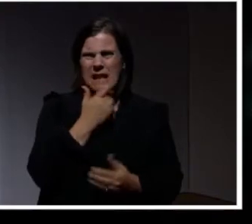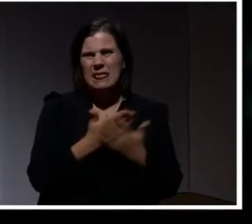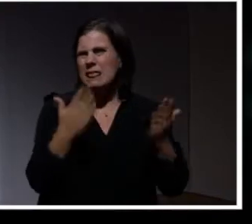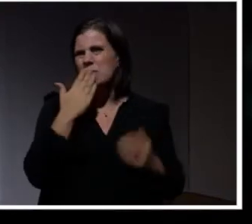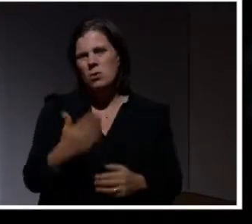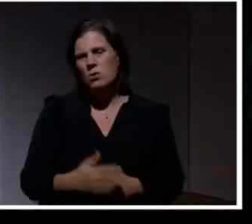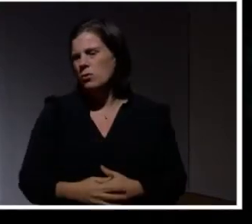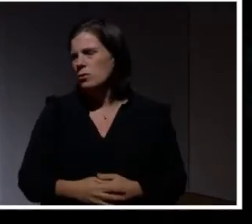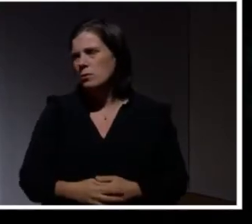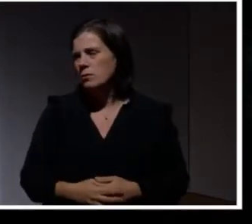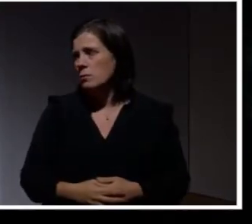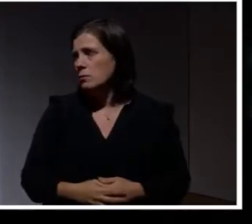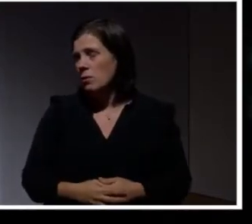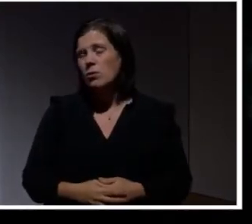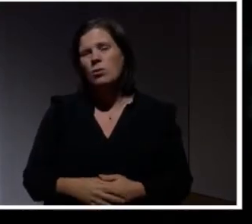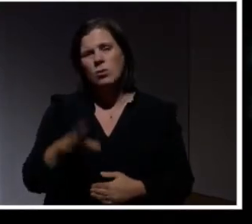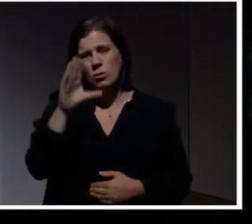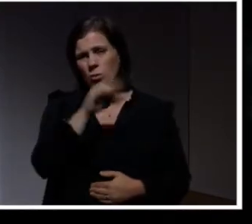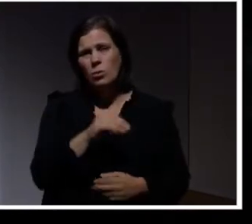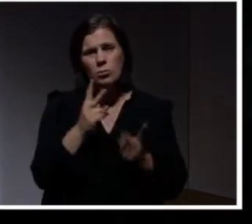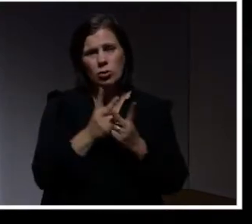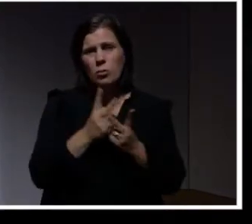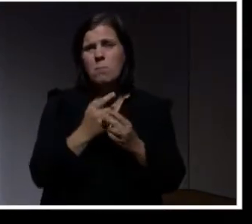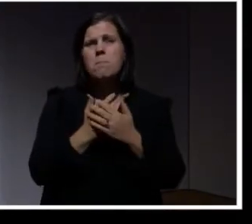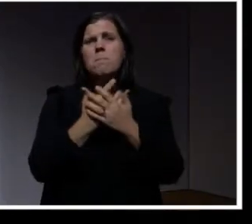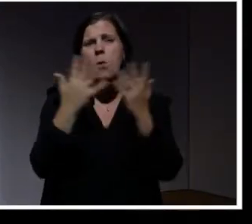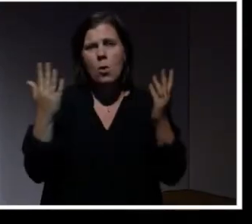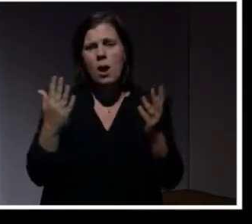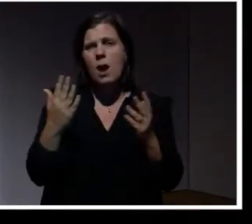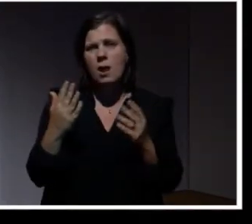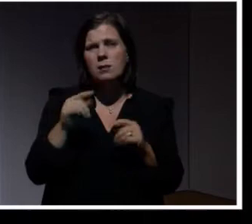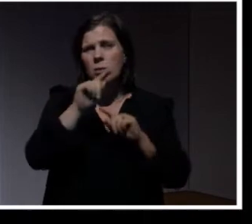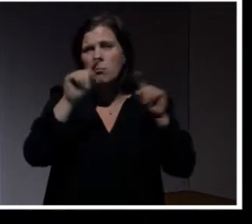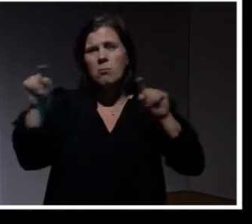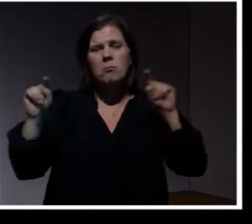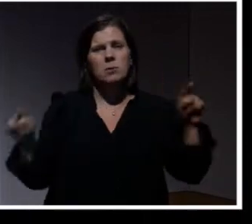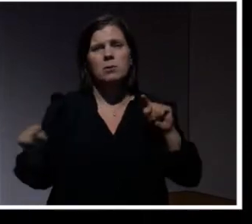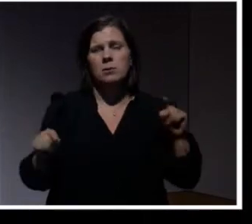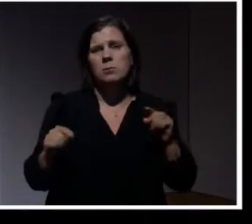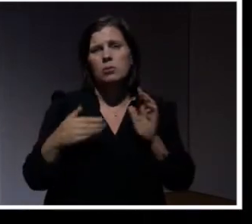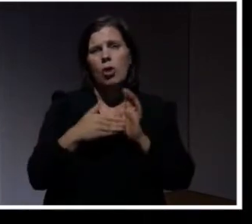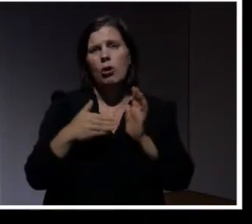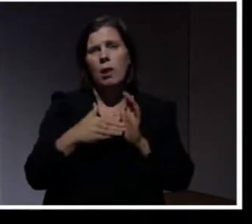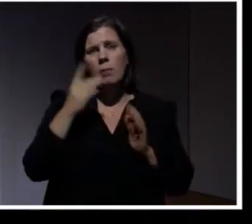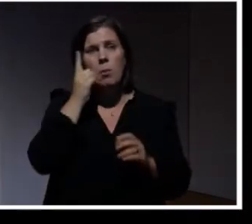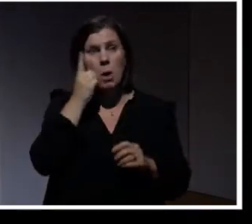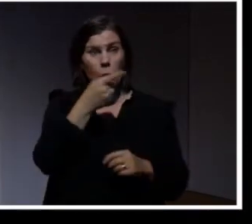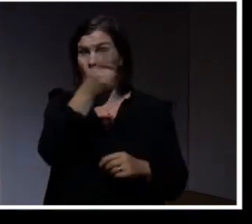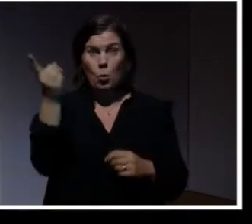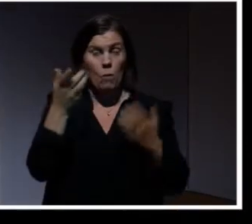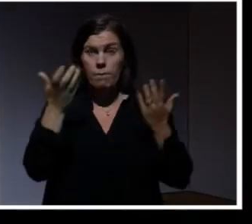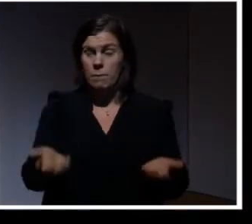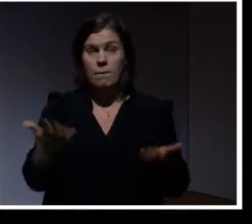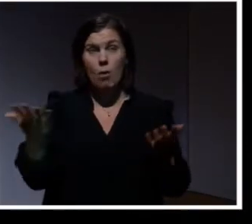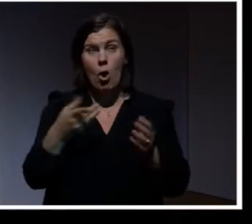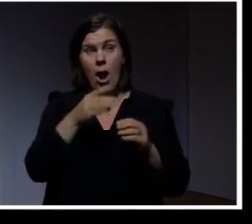bra. Nu har man rätt många sårbara telefoner eller devices där ute. Och du har ju ingen aning om var de här apparna